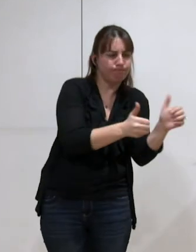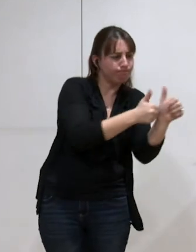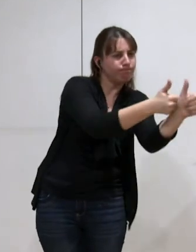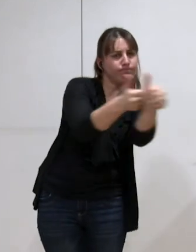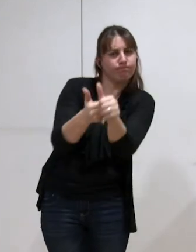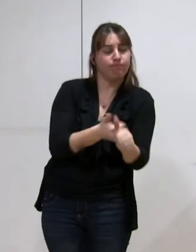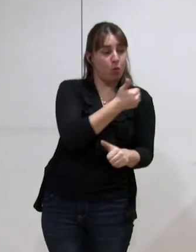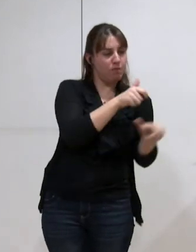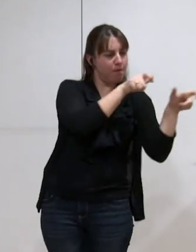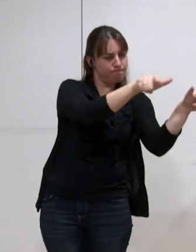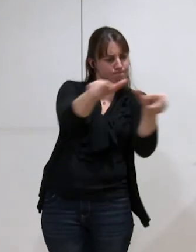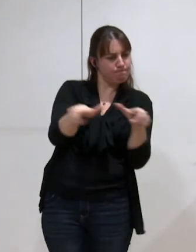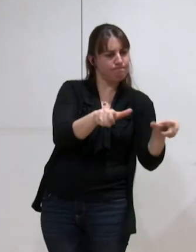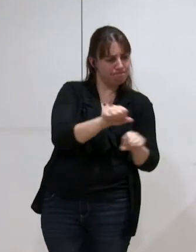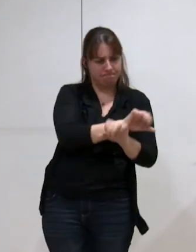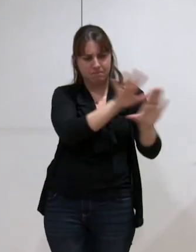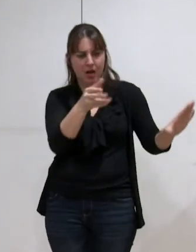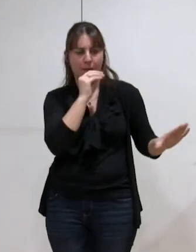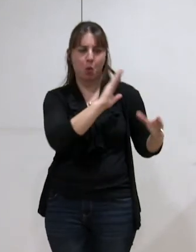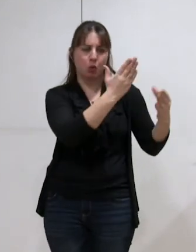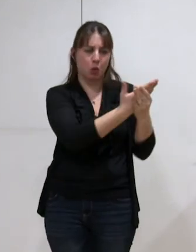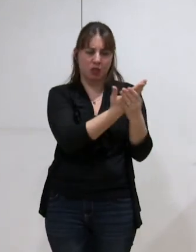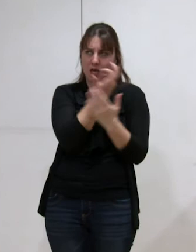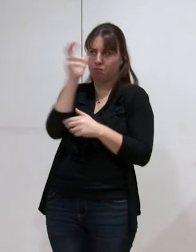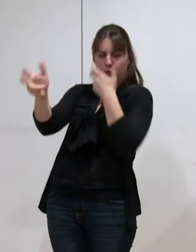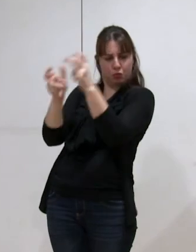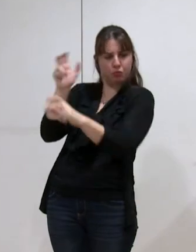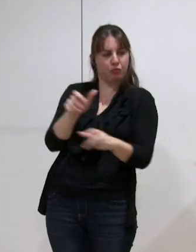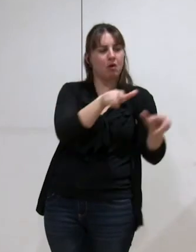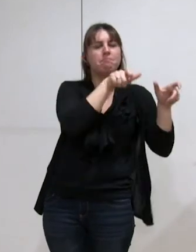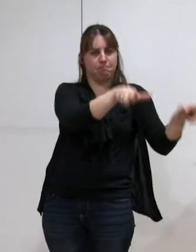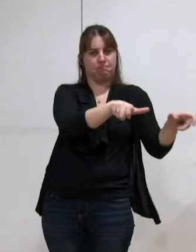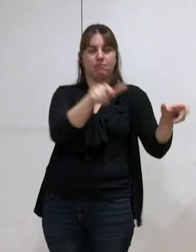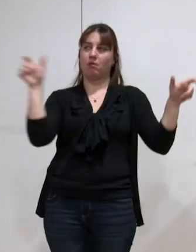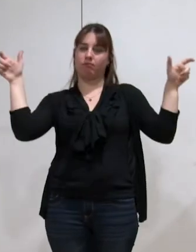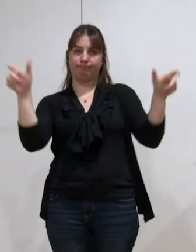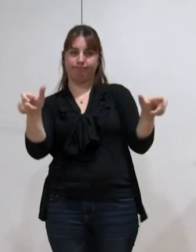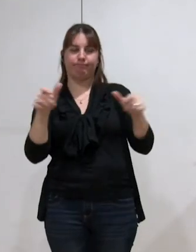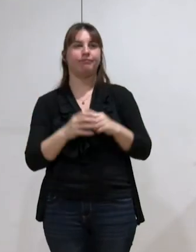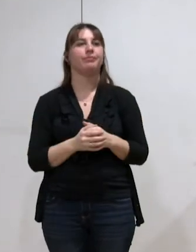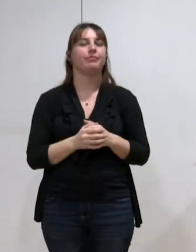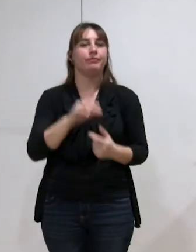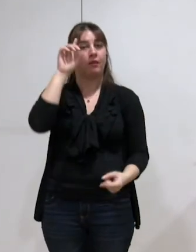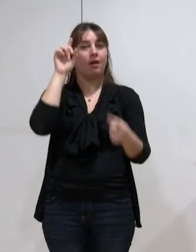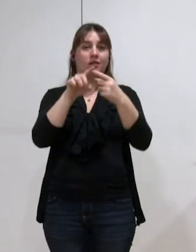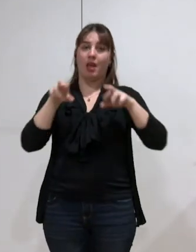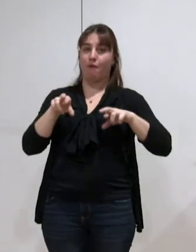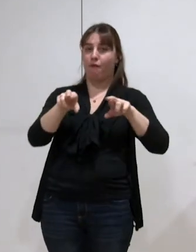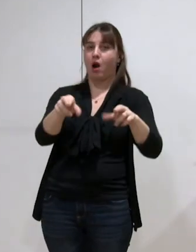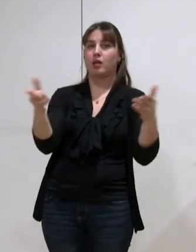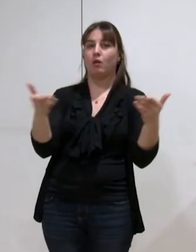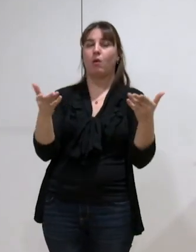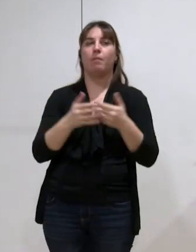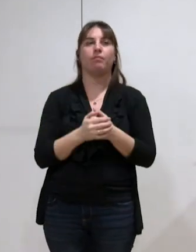donc regarder la clarté des dossiers transférés. En ce qui concerne la voirie il intervient